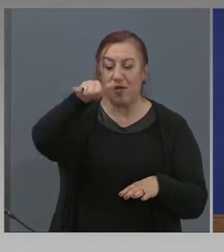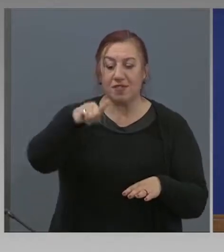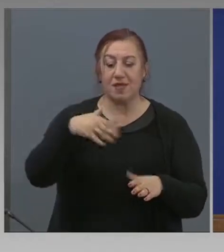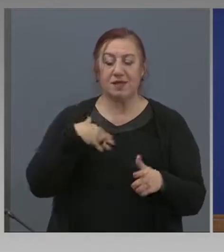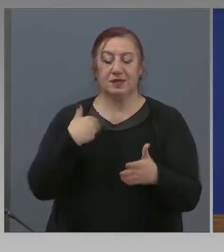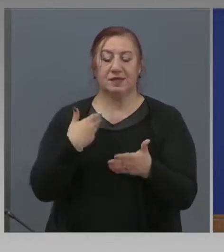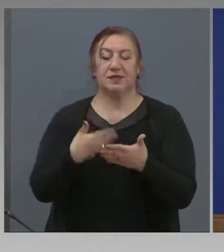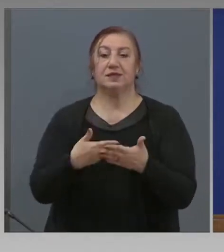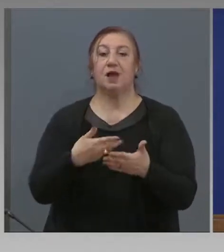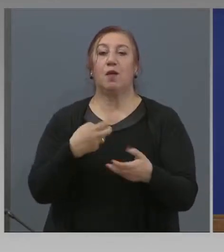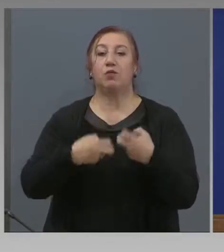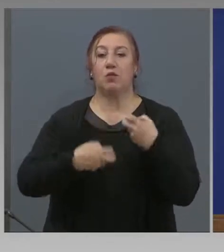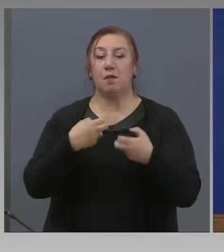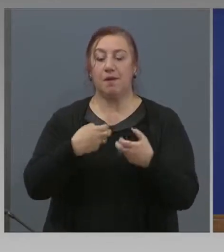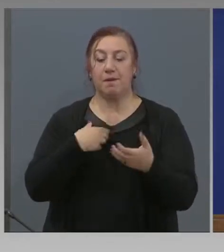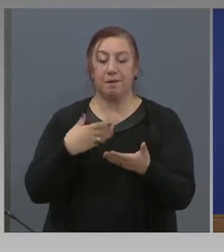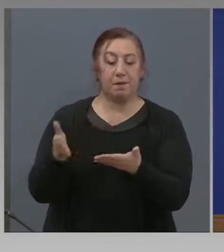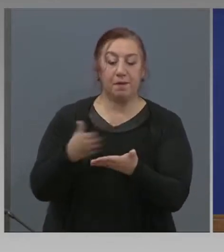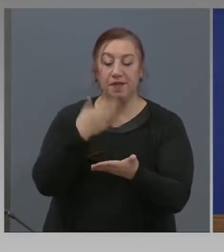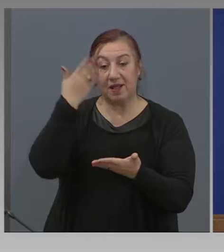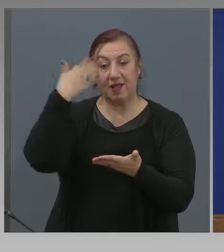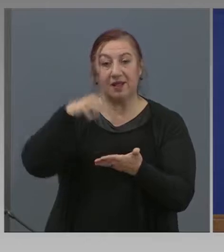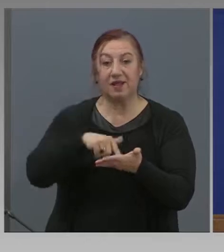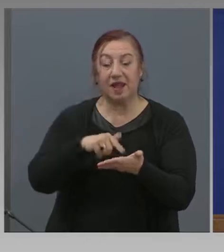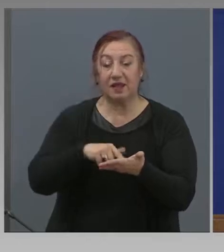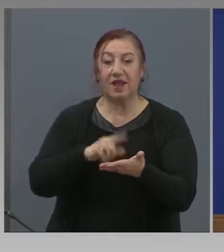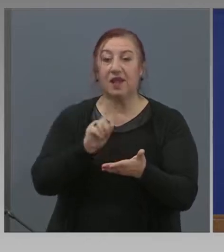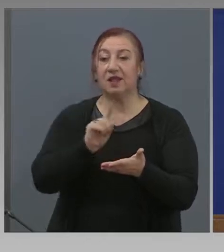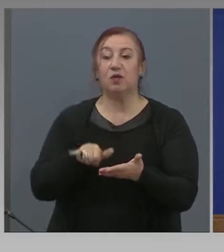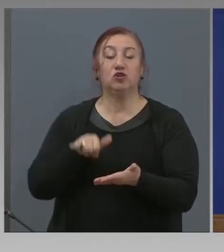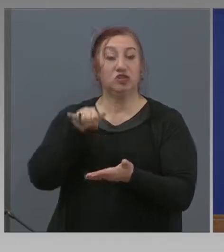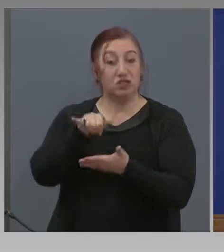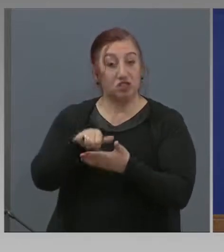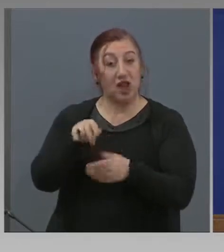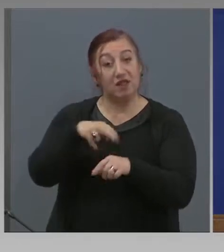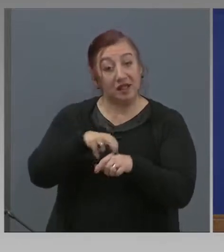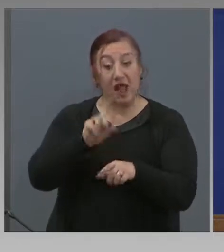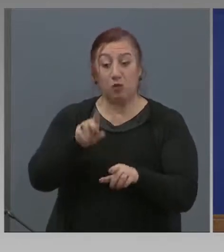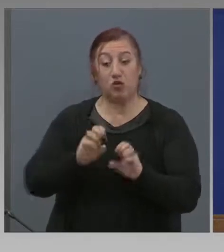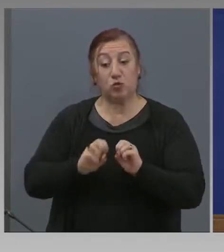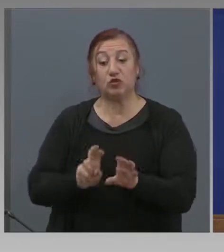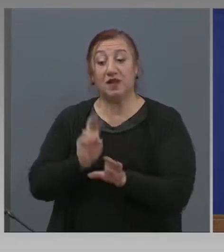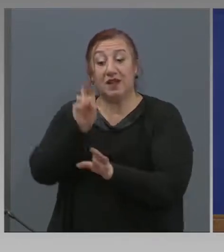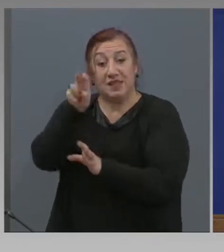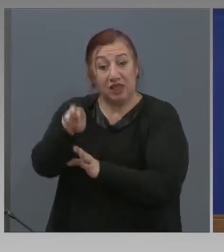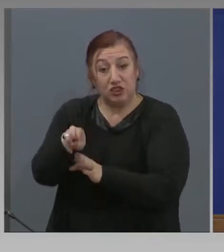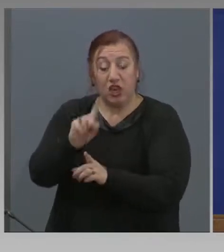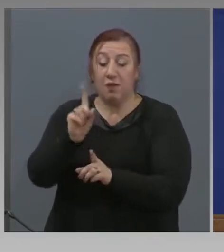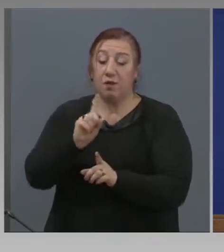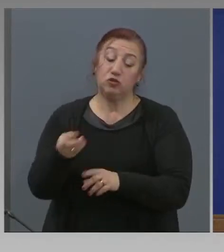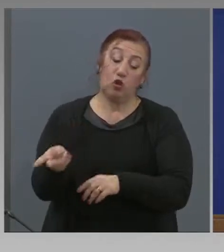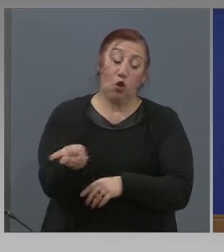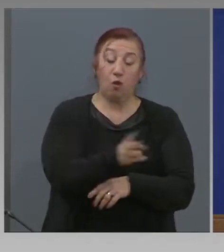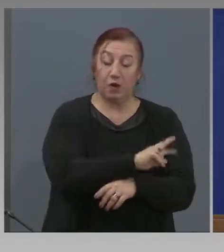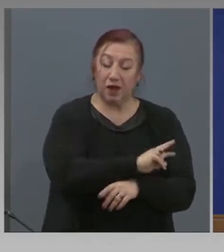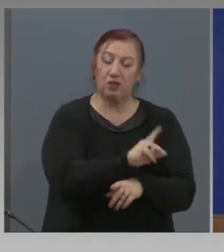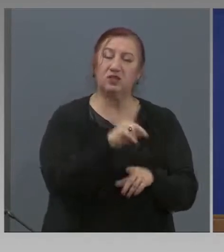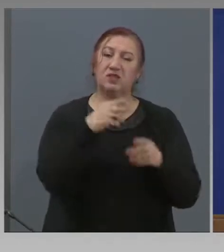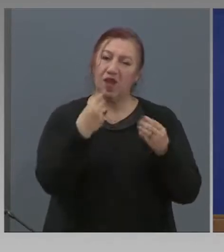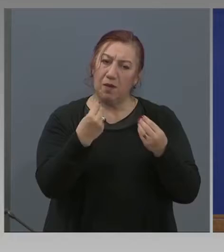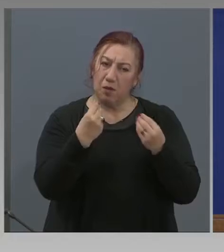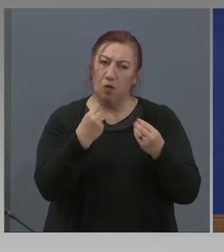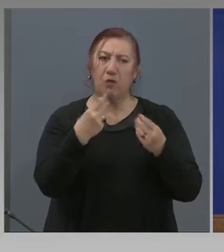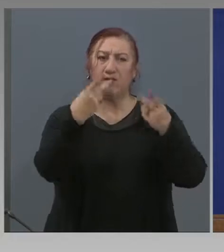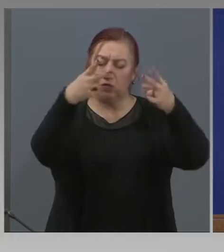съответния полет. Да, може и да ги допусне, но може и да не ги допусне, така че по-добре е да се снабдят с документи, ако са им